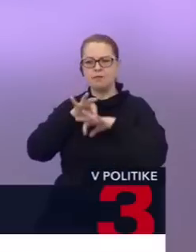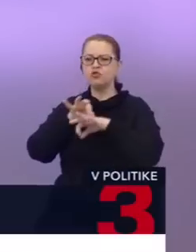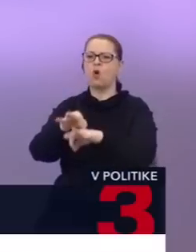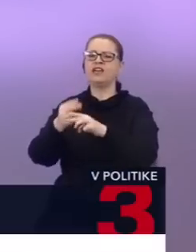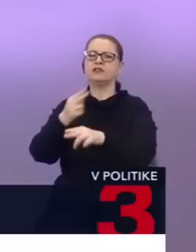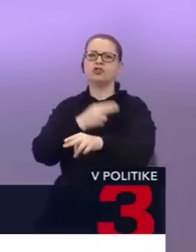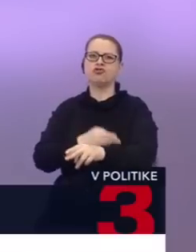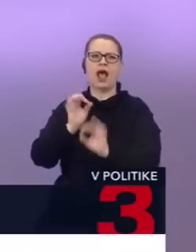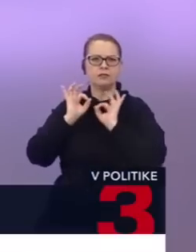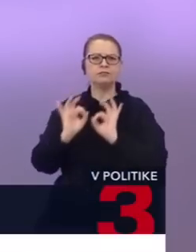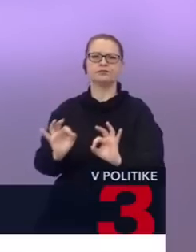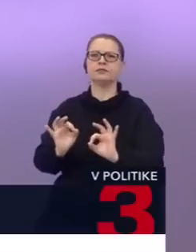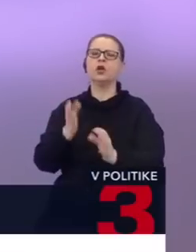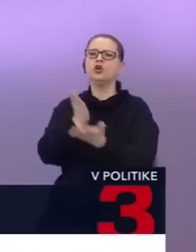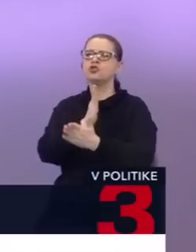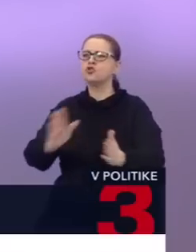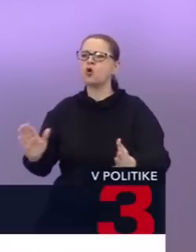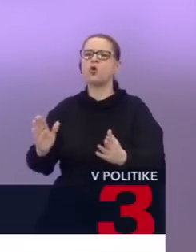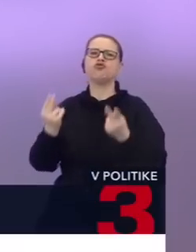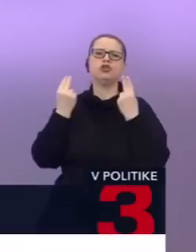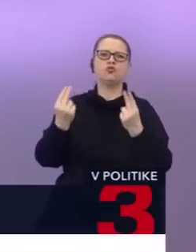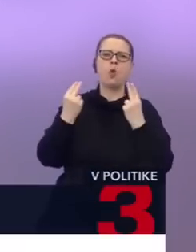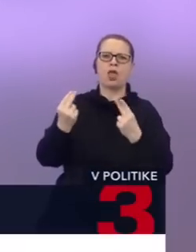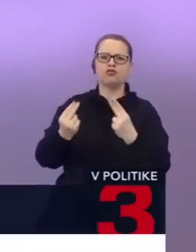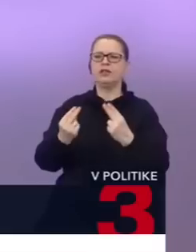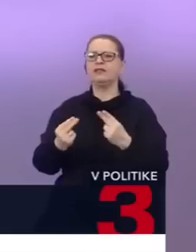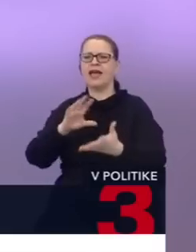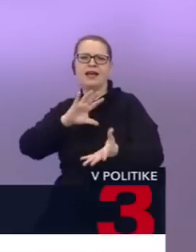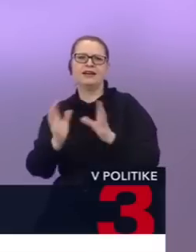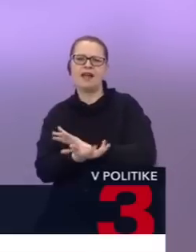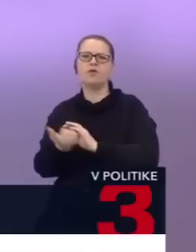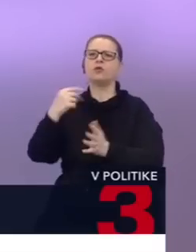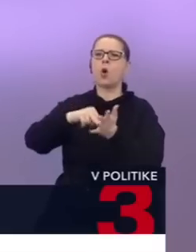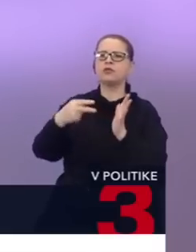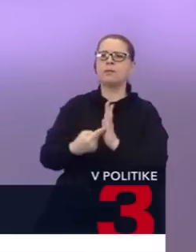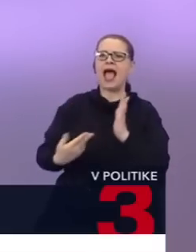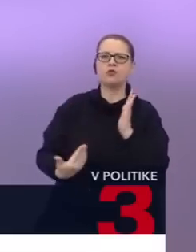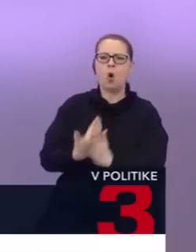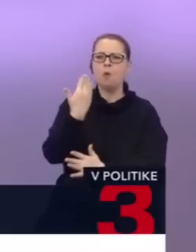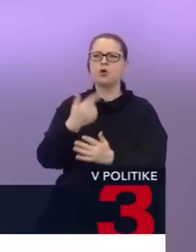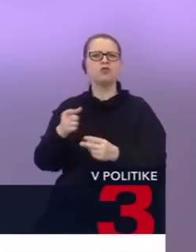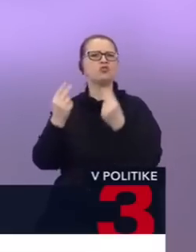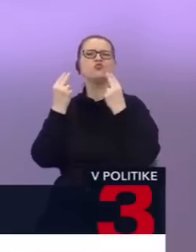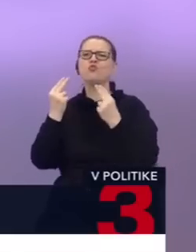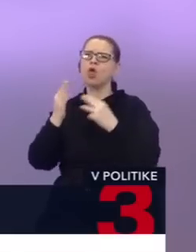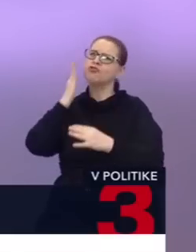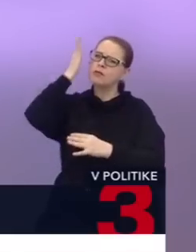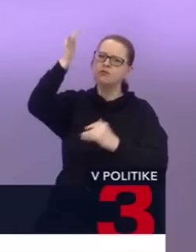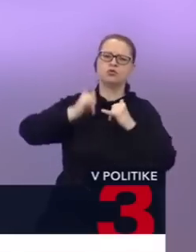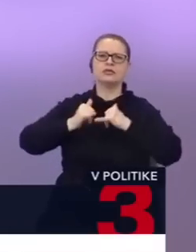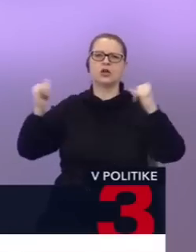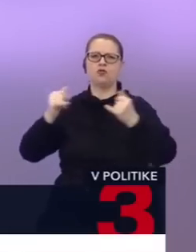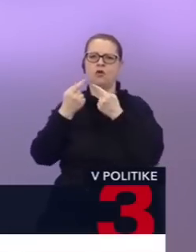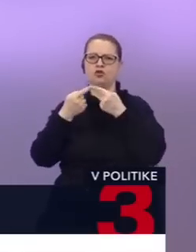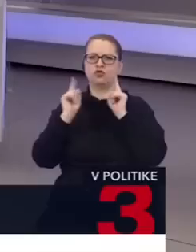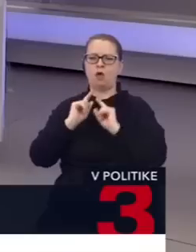a zároveň dokončovať dôležité investície a reformy z plánu obnovy, ktoré sú kľúčové pre budúci rozvoj Slovenska. To